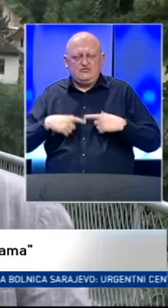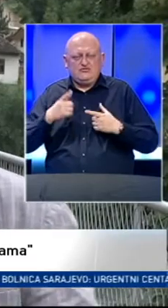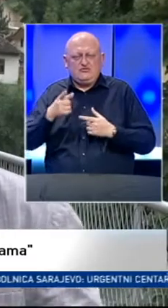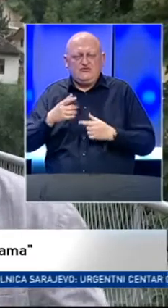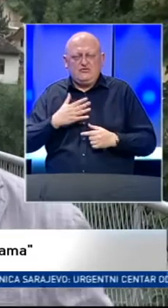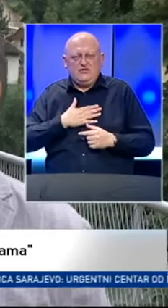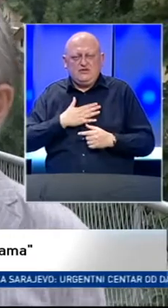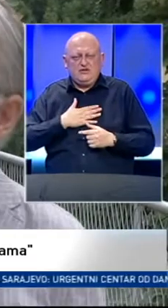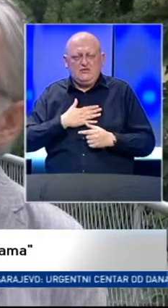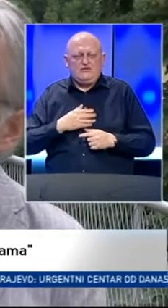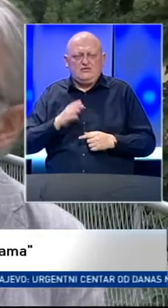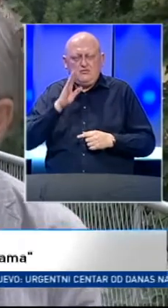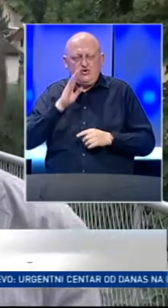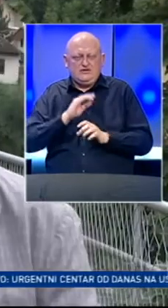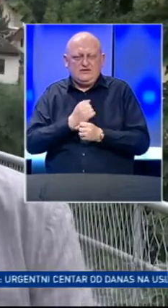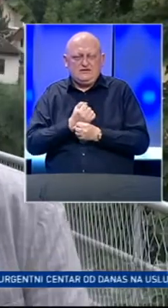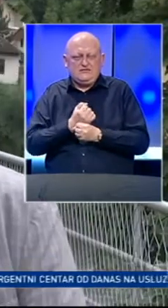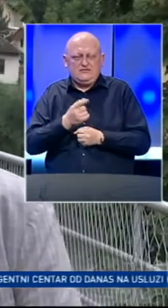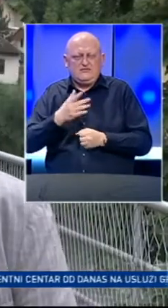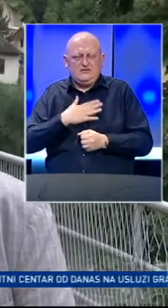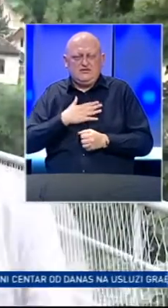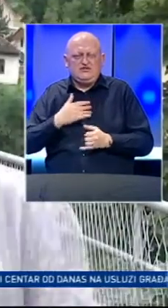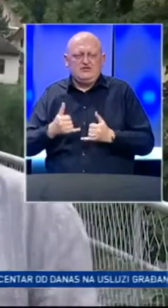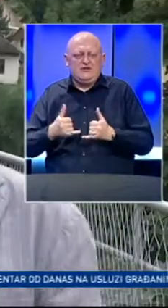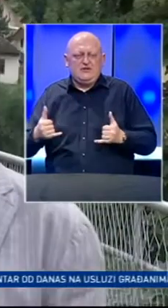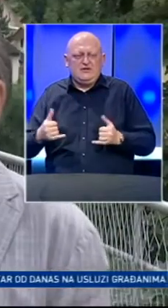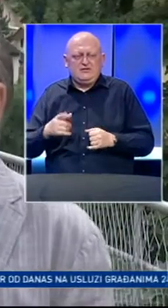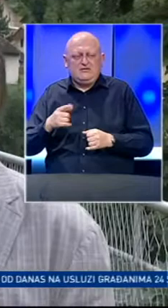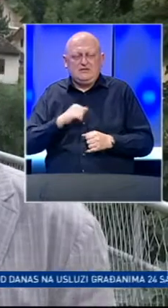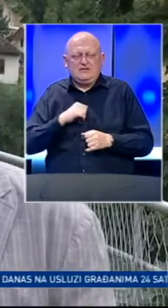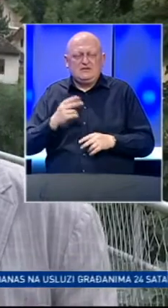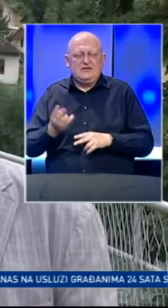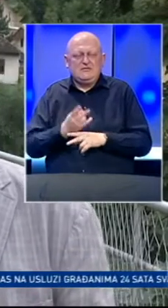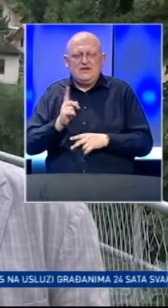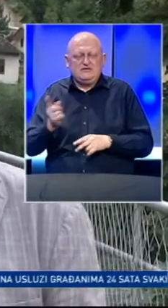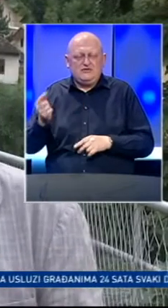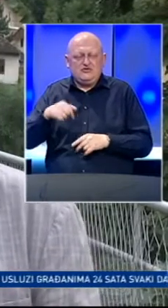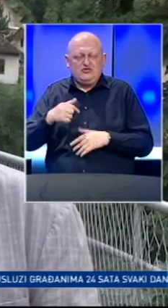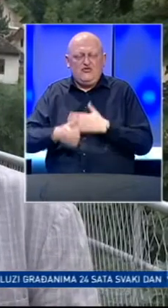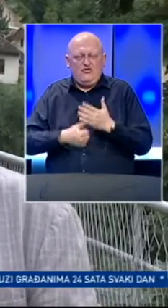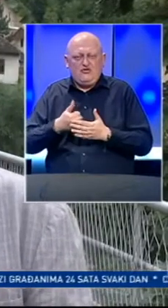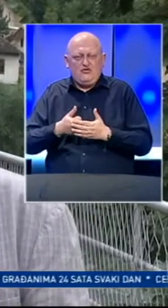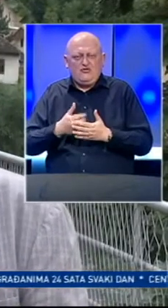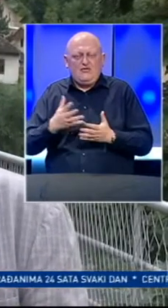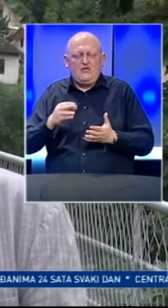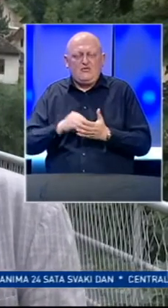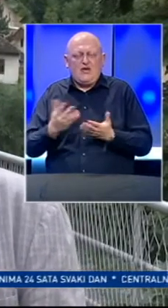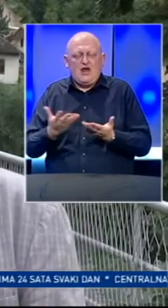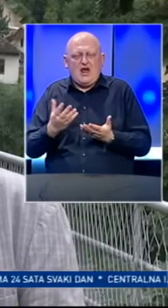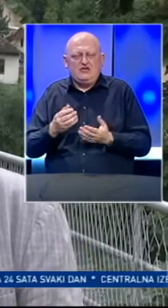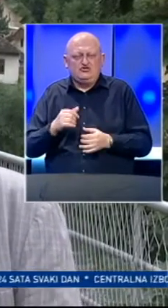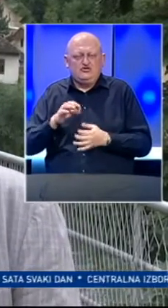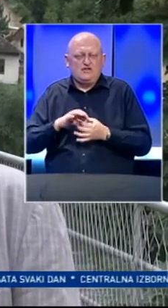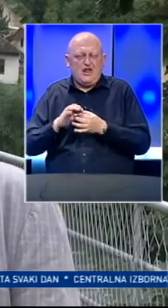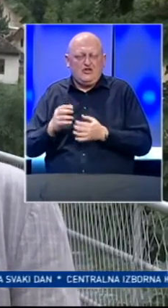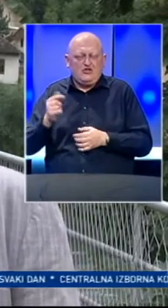našoj dragoj Bosni i Hercegovine i ovome našem gradu. I sama diaspora nije došla ove godine u velkom broju kao što obično i